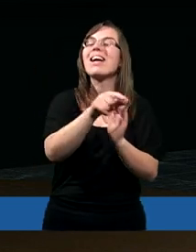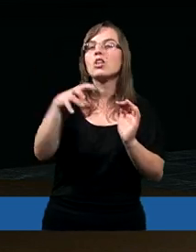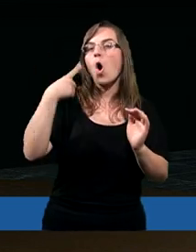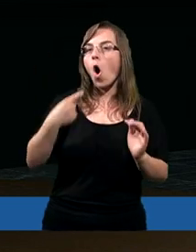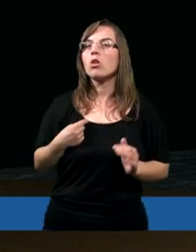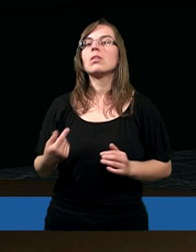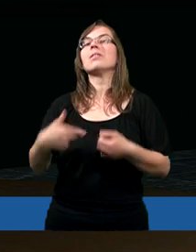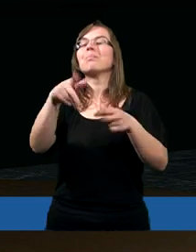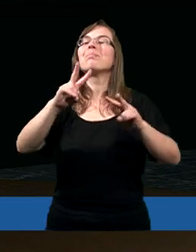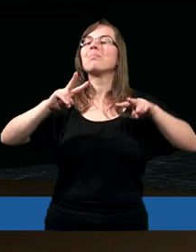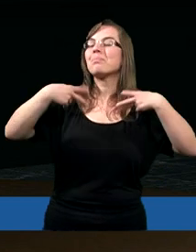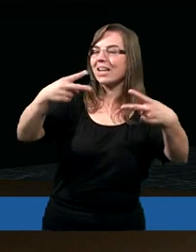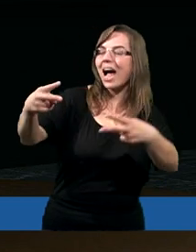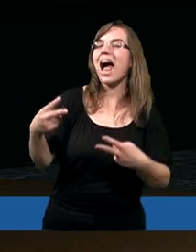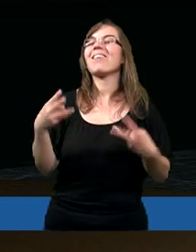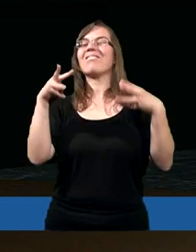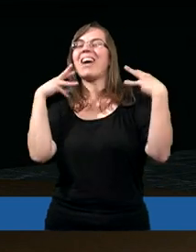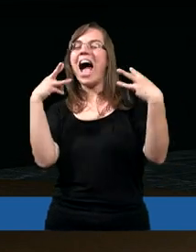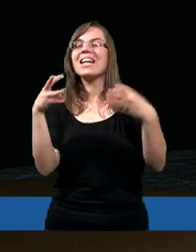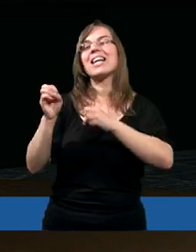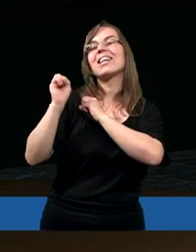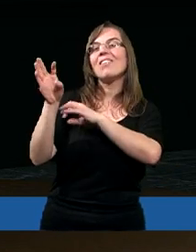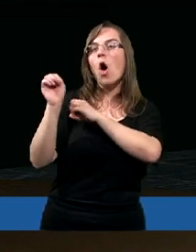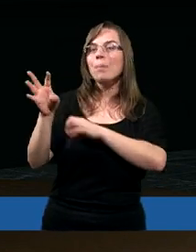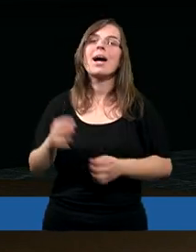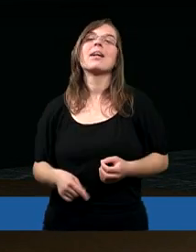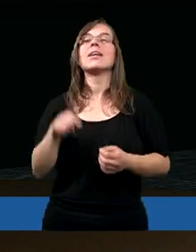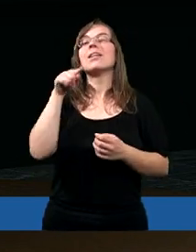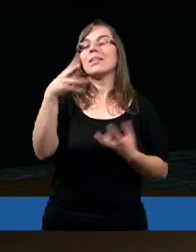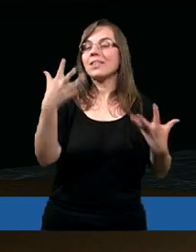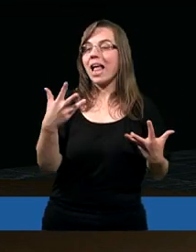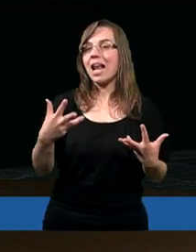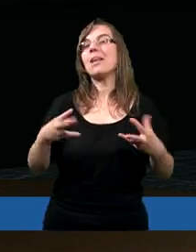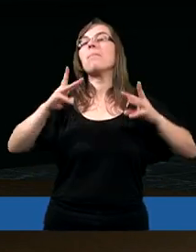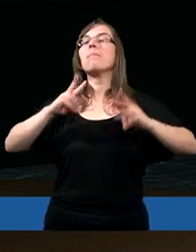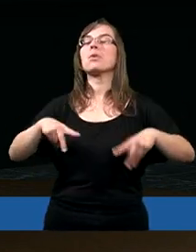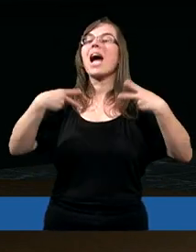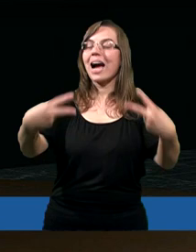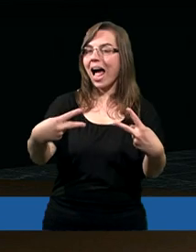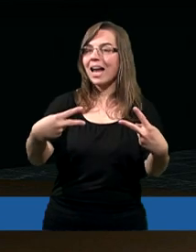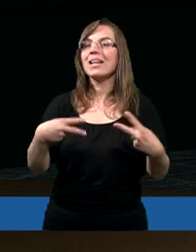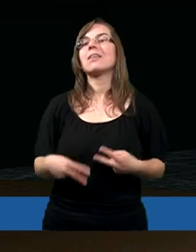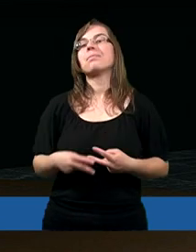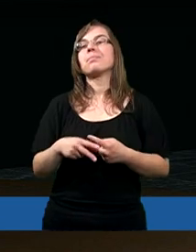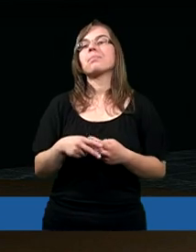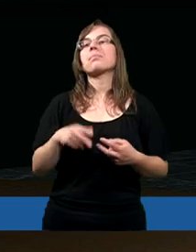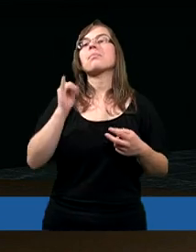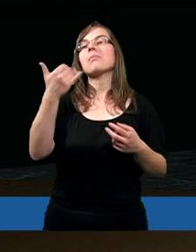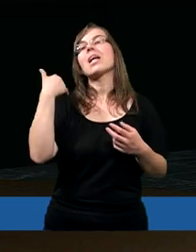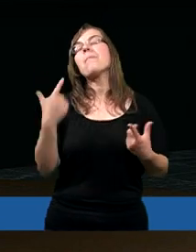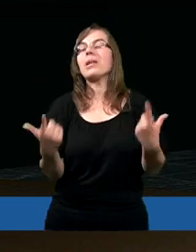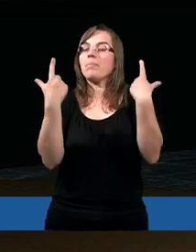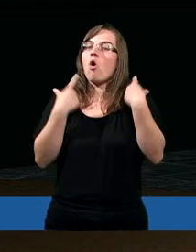chce im przekazać to, co najważniejsze. I tutaj widzimy, że chce im przekazać, jakby